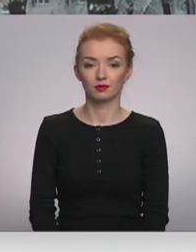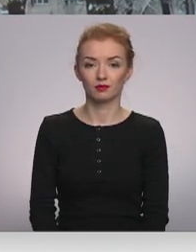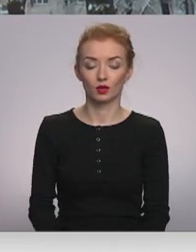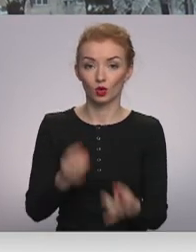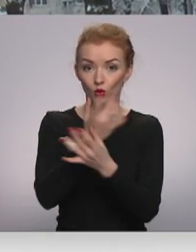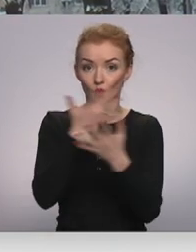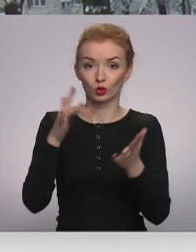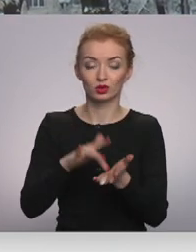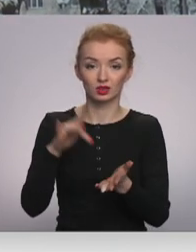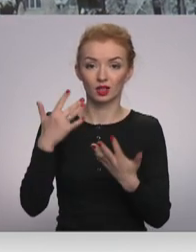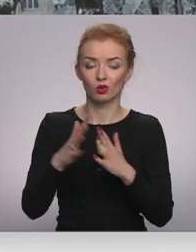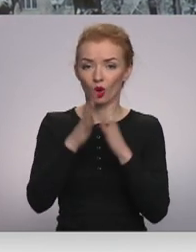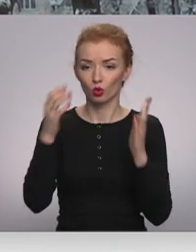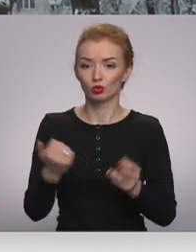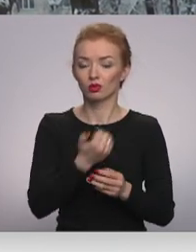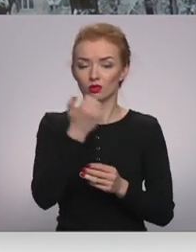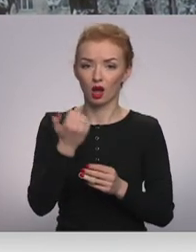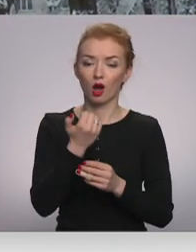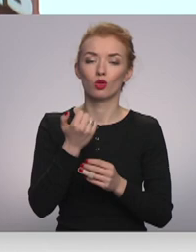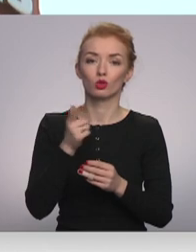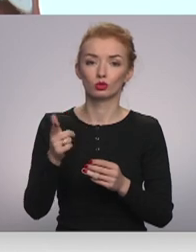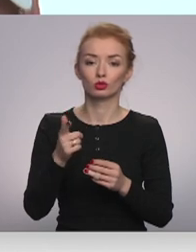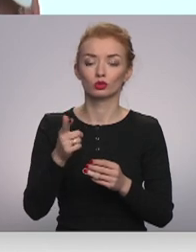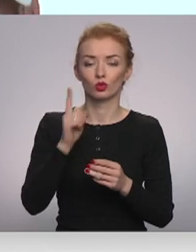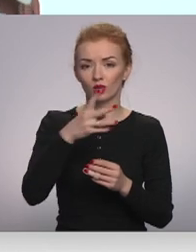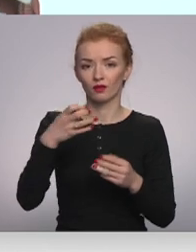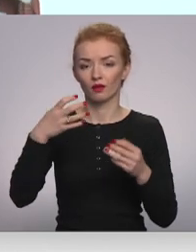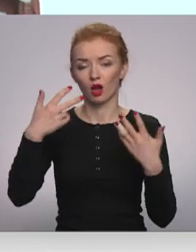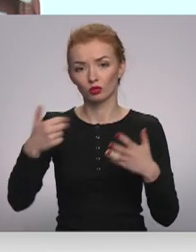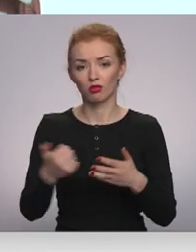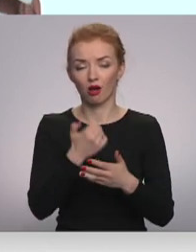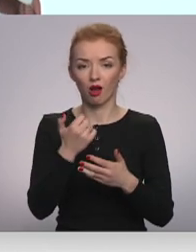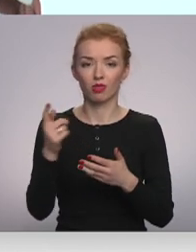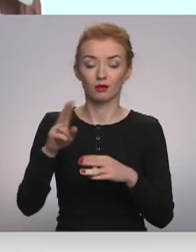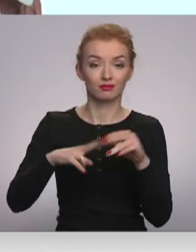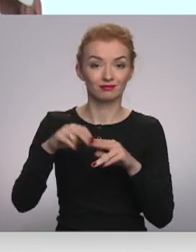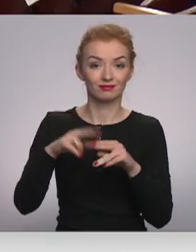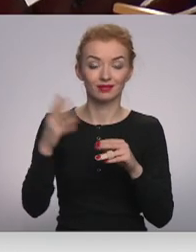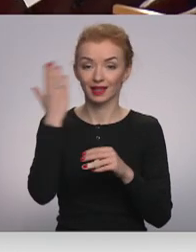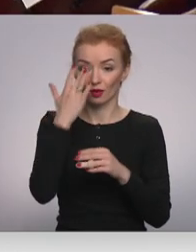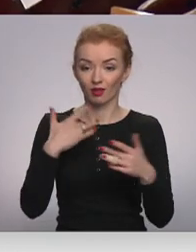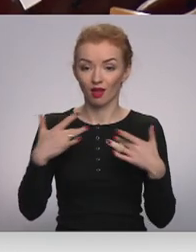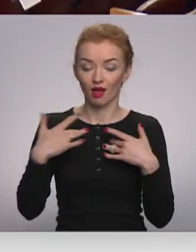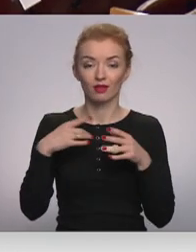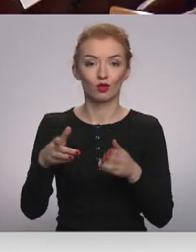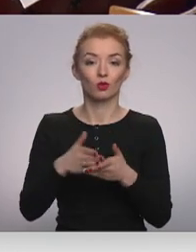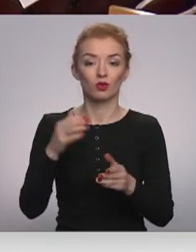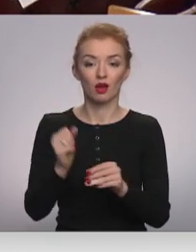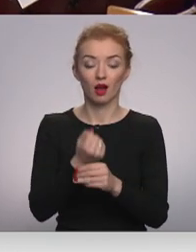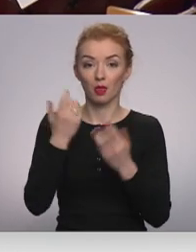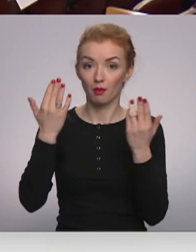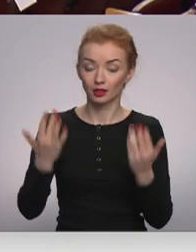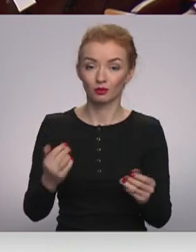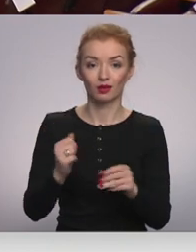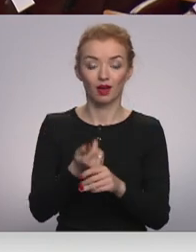kultūras centrs jau daudz gadus ir pagājušā gads 182. gados pūvētais kinoteatrs. Šeit notiekot gan pasākumi, gan arī